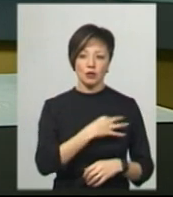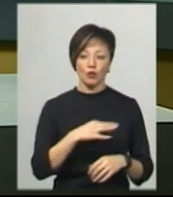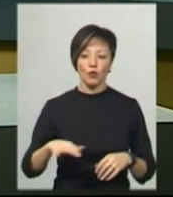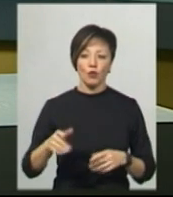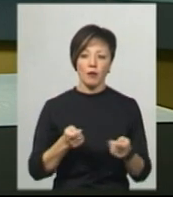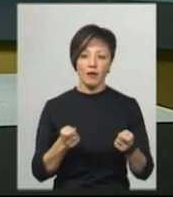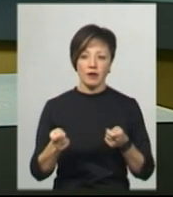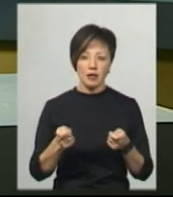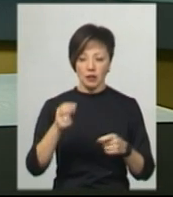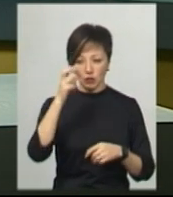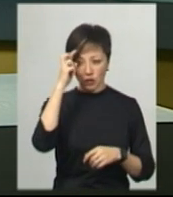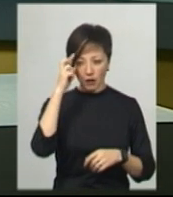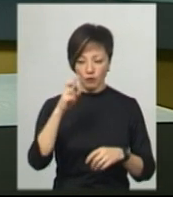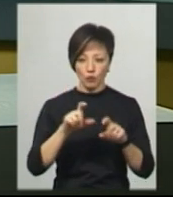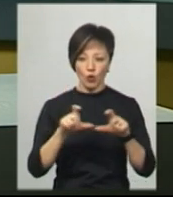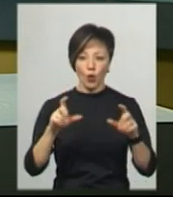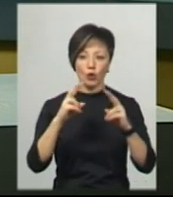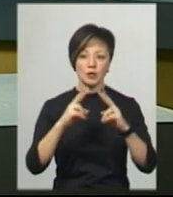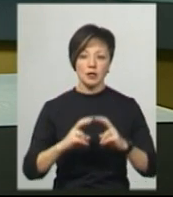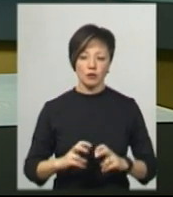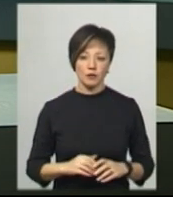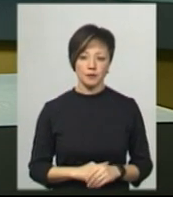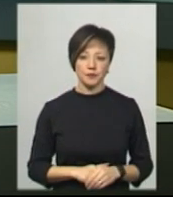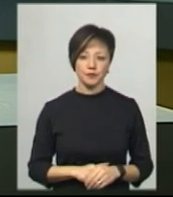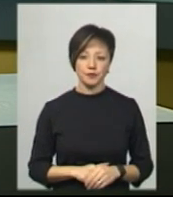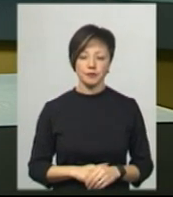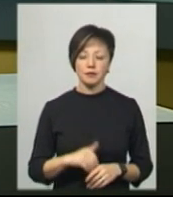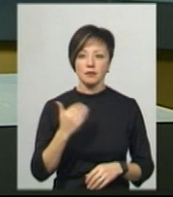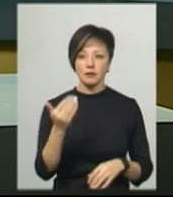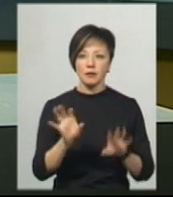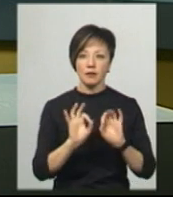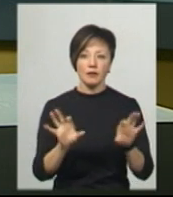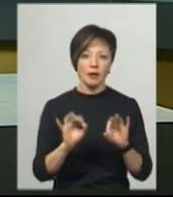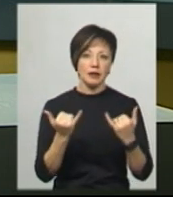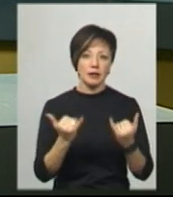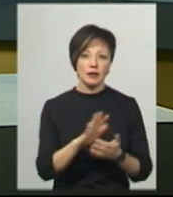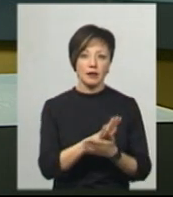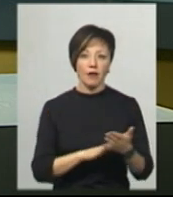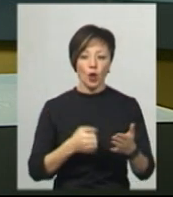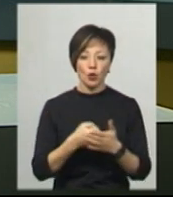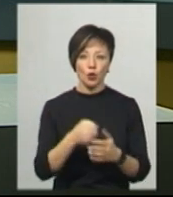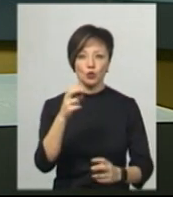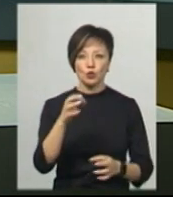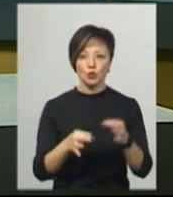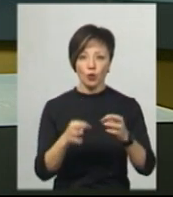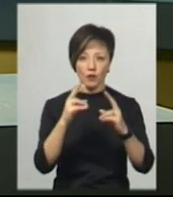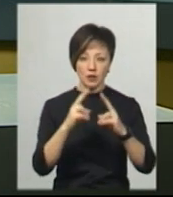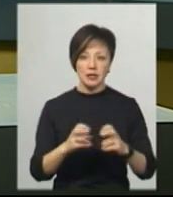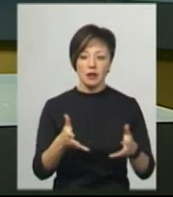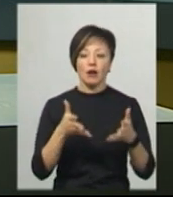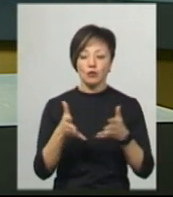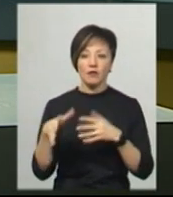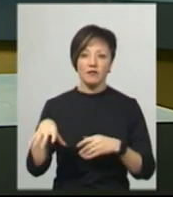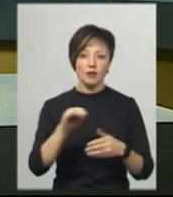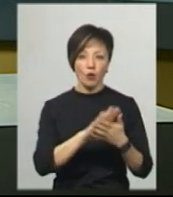Територіального управління Державного бюро розслідувань Сергій Кушнір. За його словами, наразі триває досудове розслідування, слідчі з'ясовують